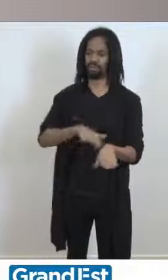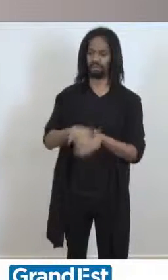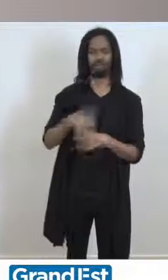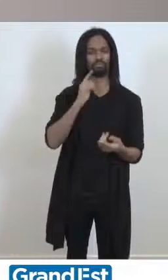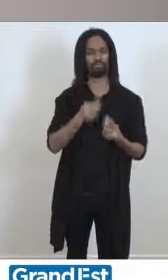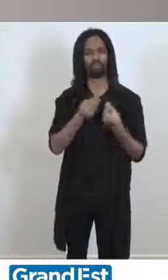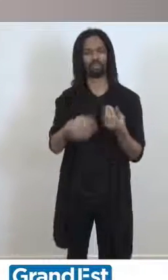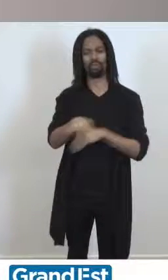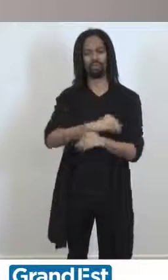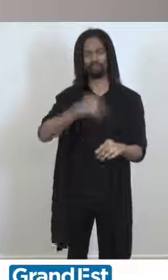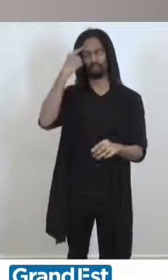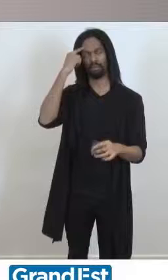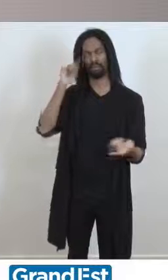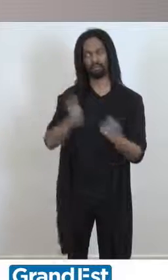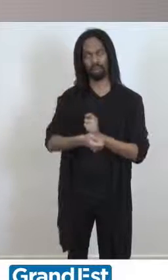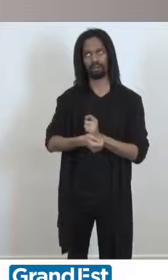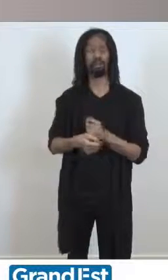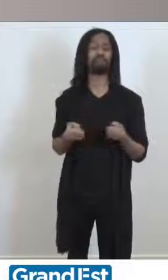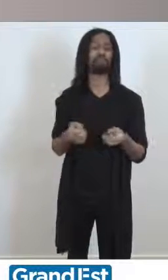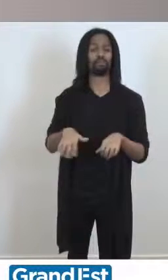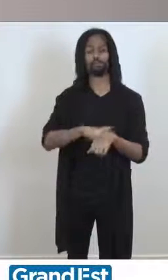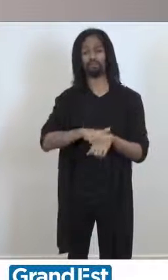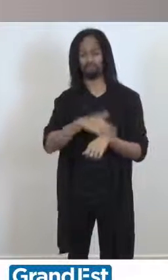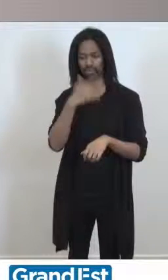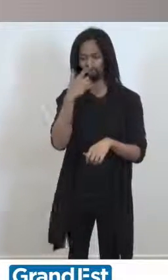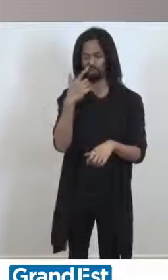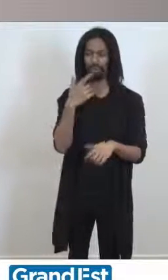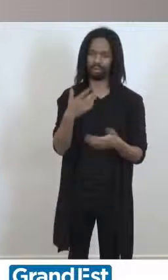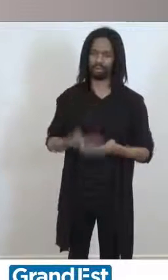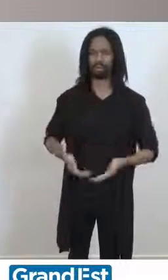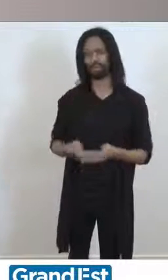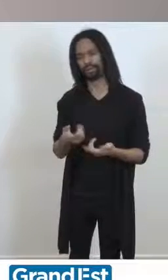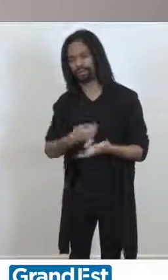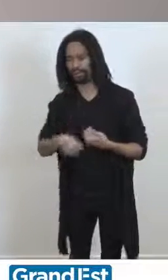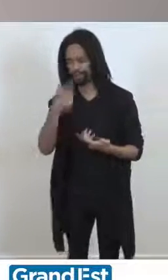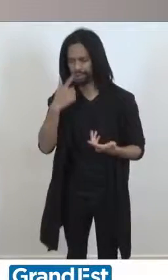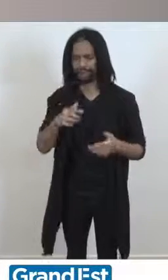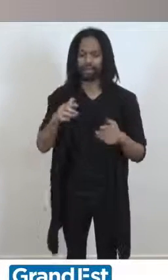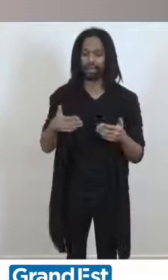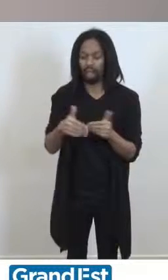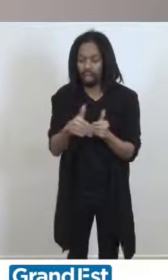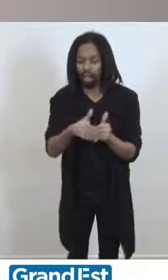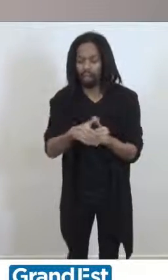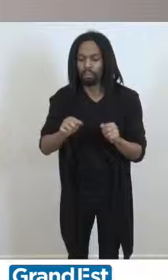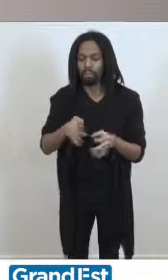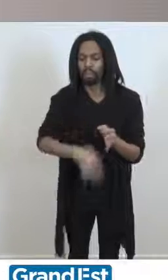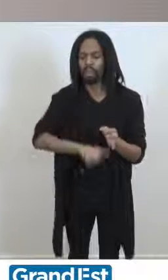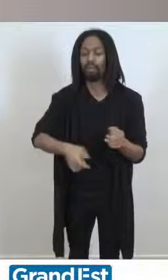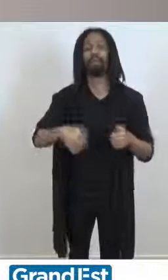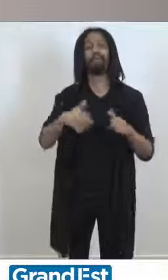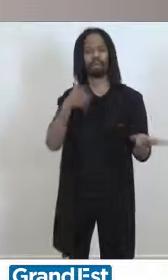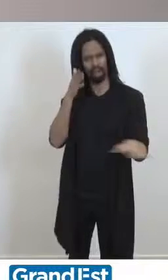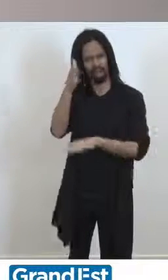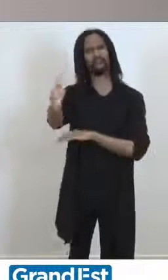pour une politique qui, pour beaucoup, et je le trouve ça dans un contexte économique difficile, ne donne pas de résultats à court terme, mais prévoit une vision pour l'avenir.